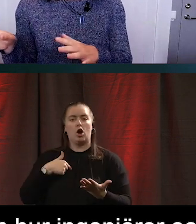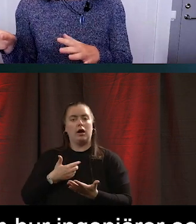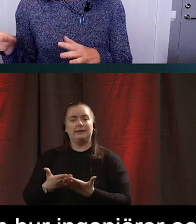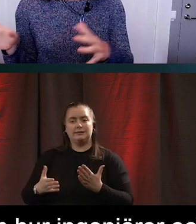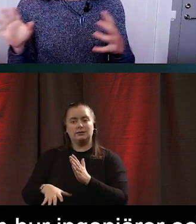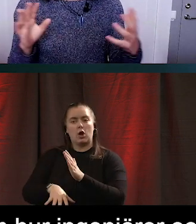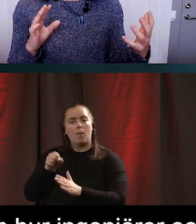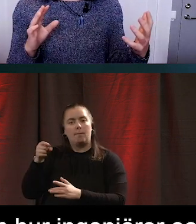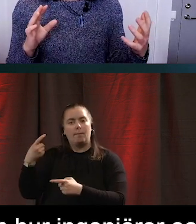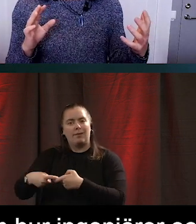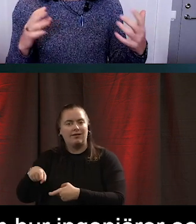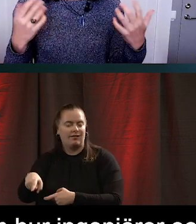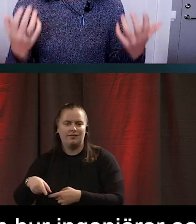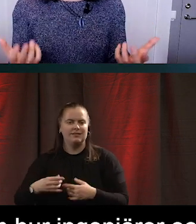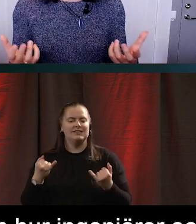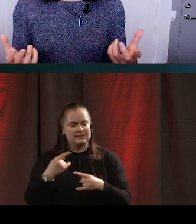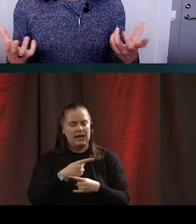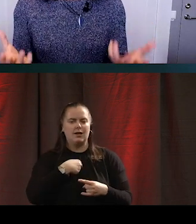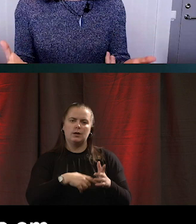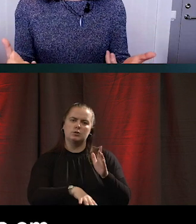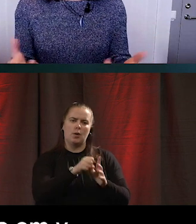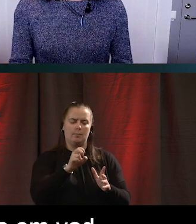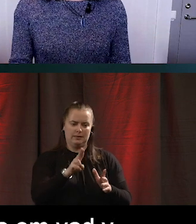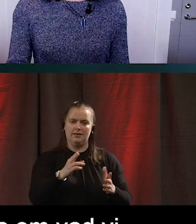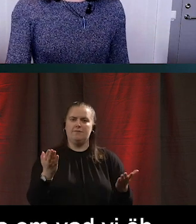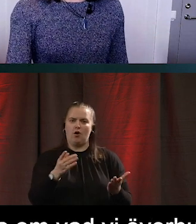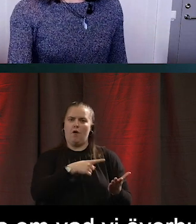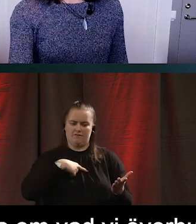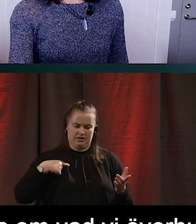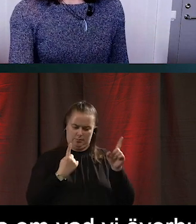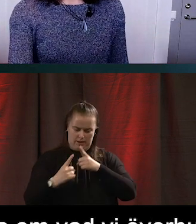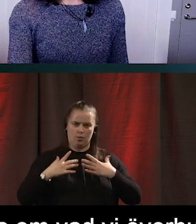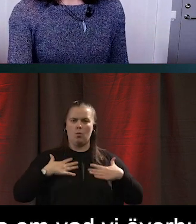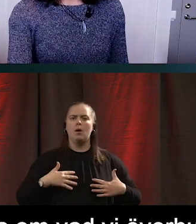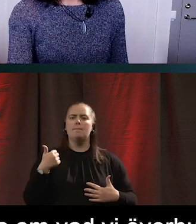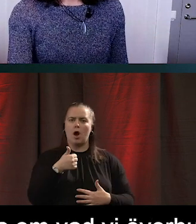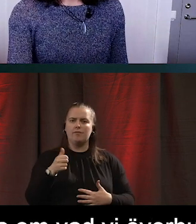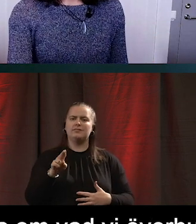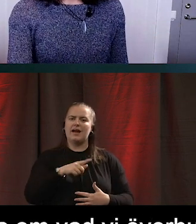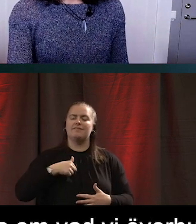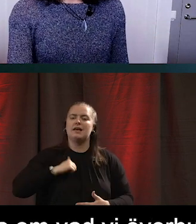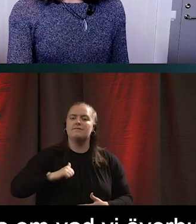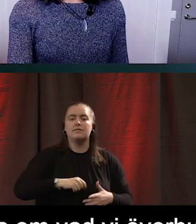aspekten. Utan jag ska prata om vad vi överhuvudtaget behöver som mänskliga användare av olika system.